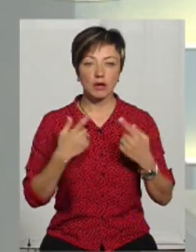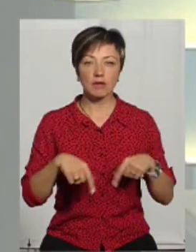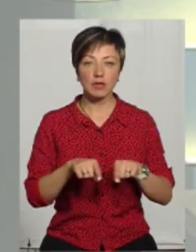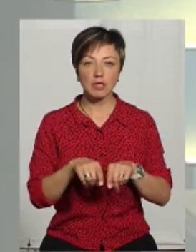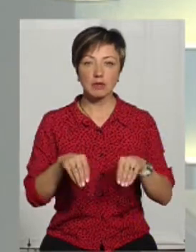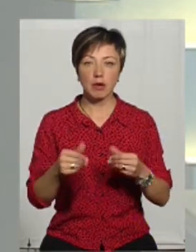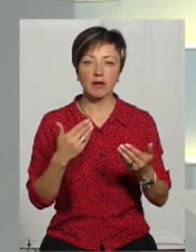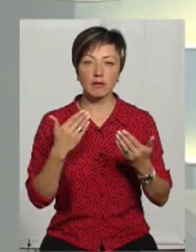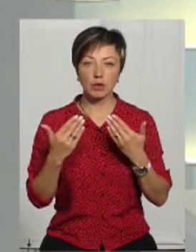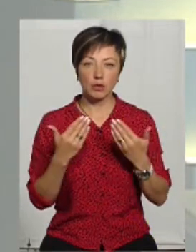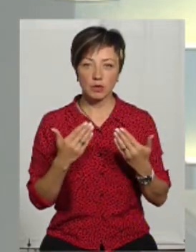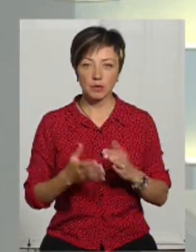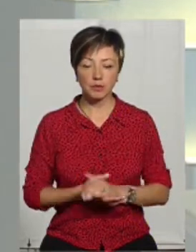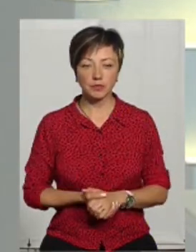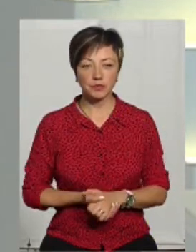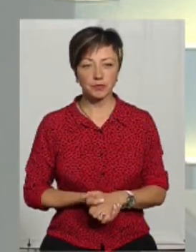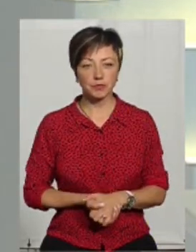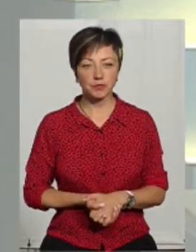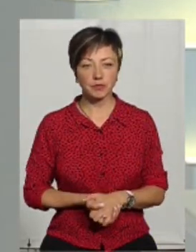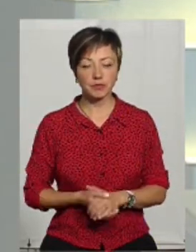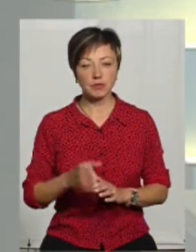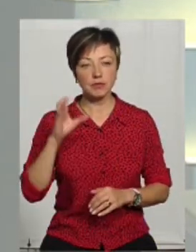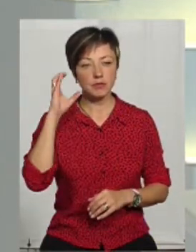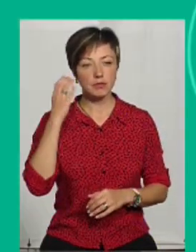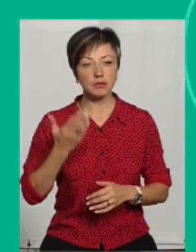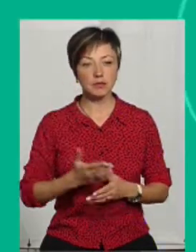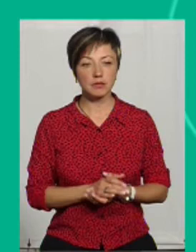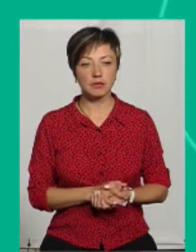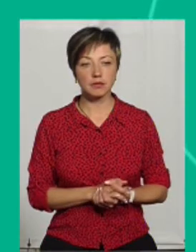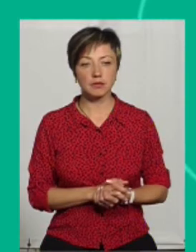відділу земельних відносин селищної ради Наталія Дзюба. Послухаємо.